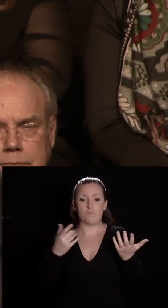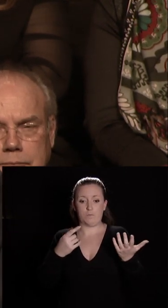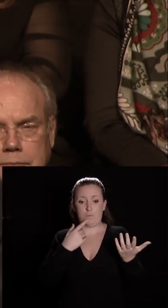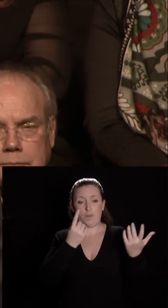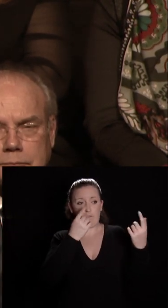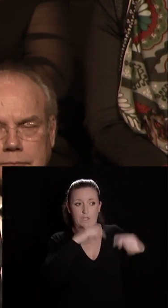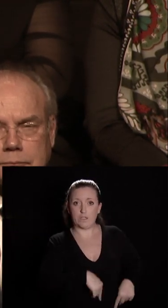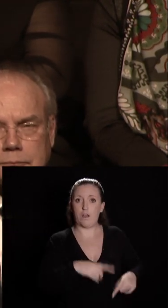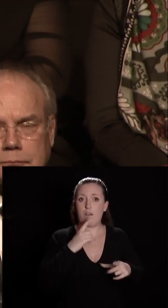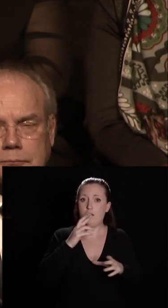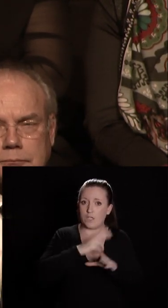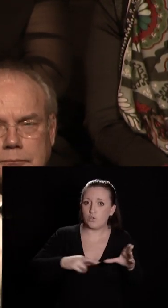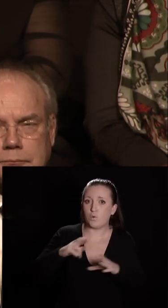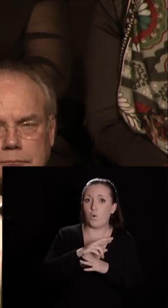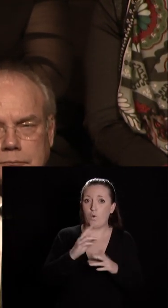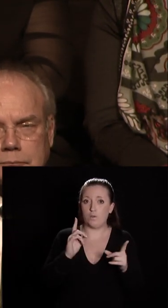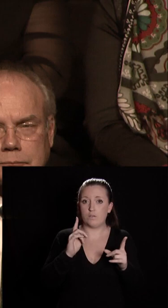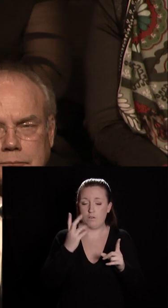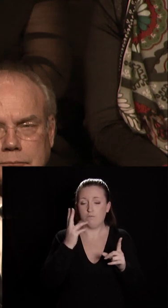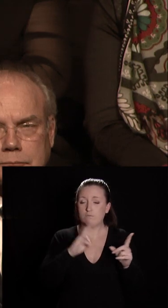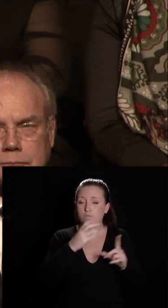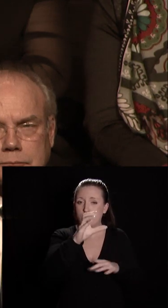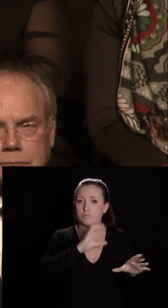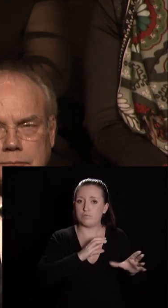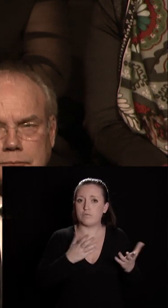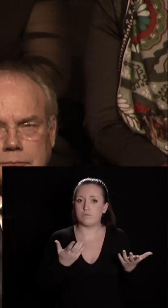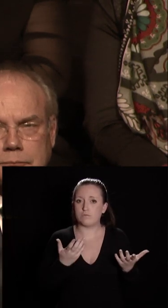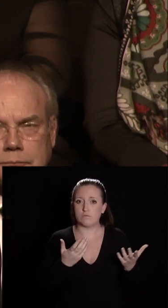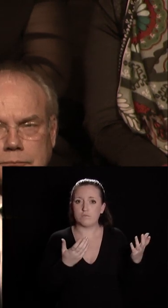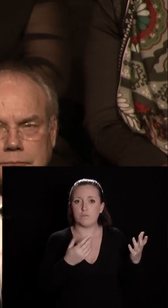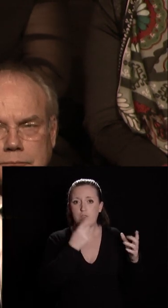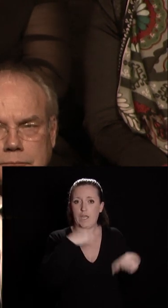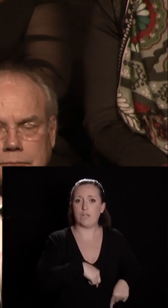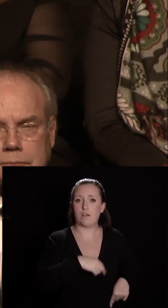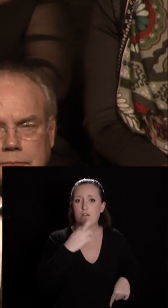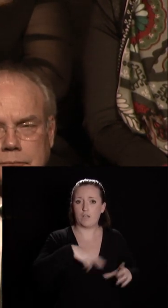'État avec la région qui apporte un concours financier apporte au pluriel l'État et la région